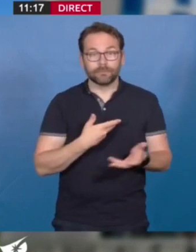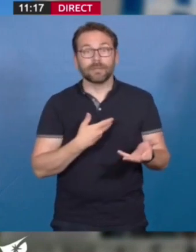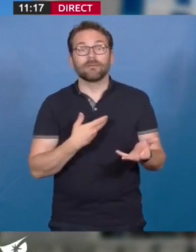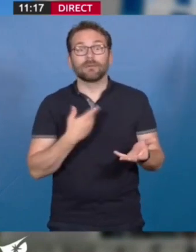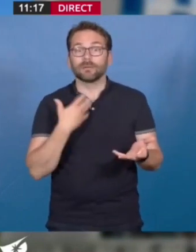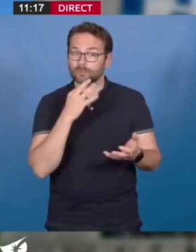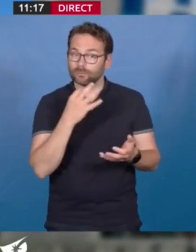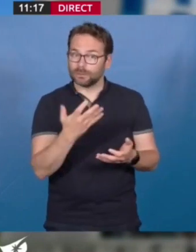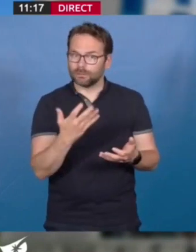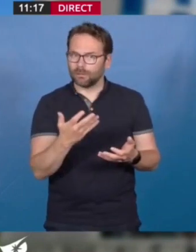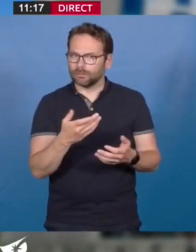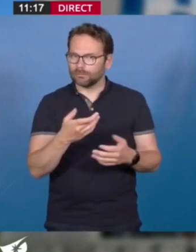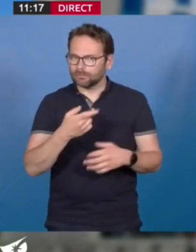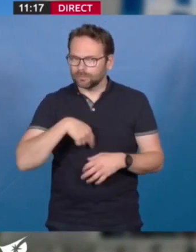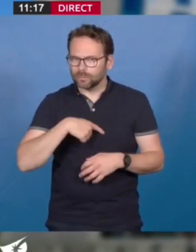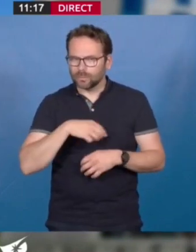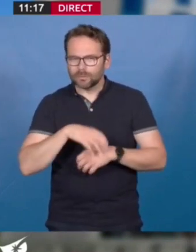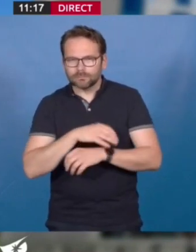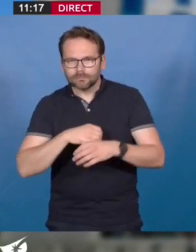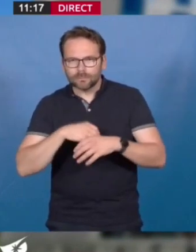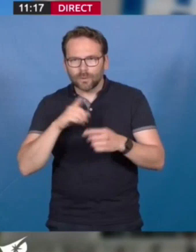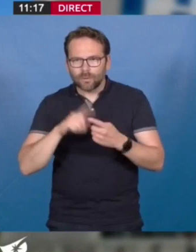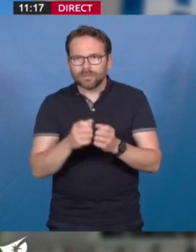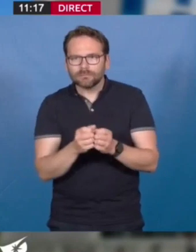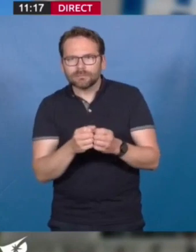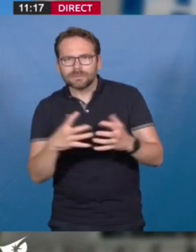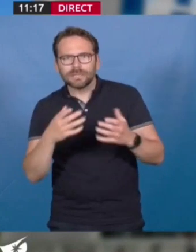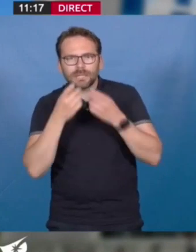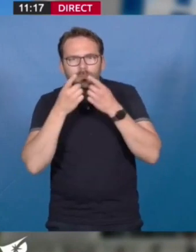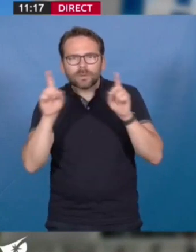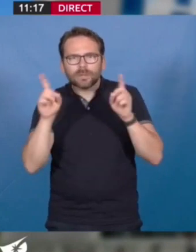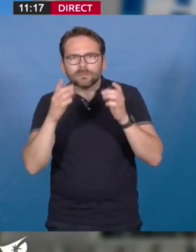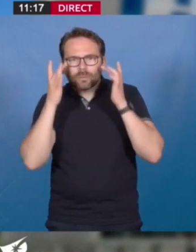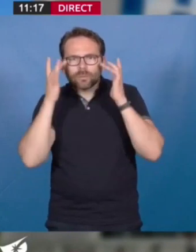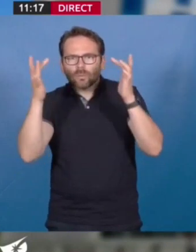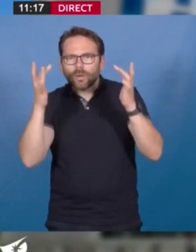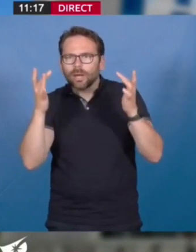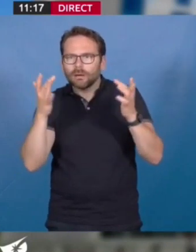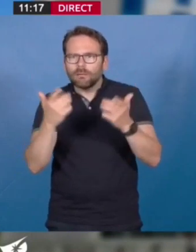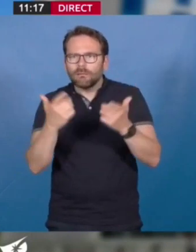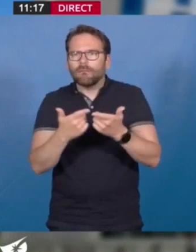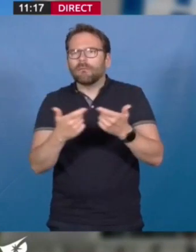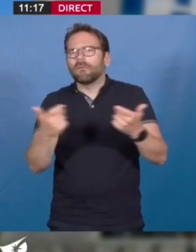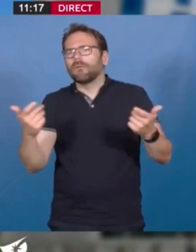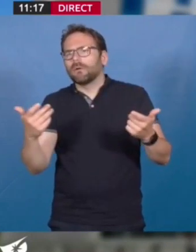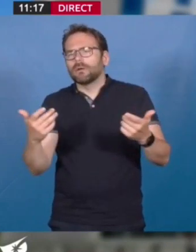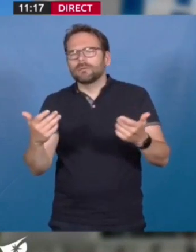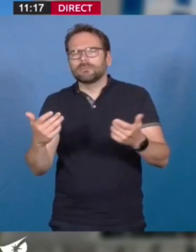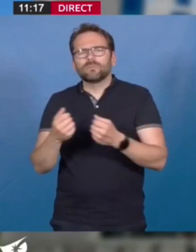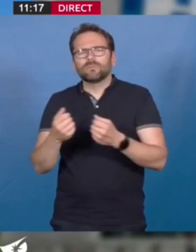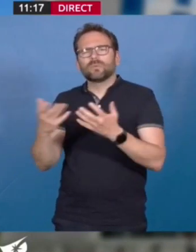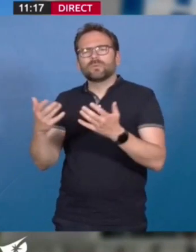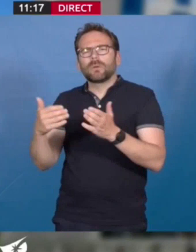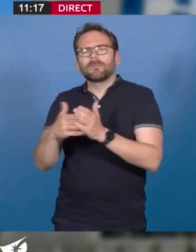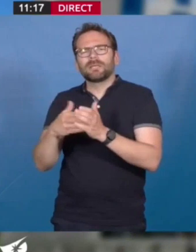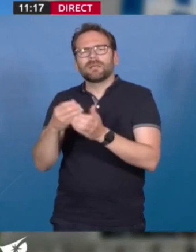parler de toutes les opérations de démocratisation culturelle, des milliers d'enfants accueillis à la folle journée,